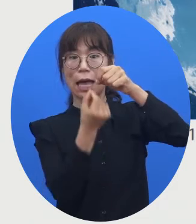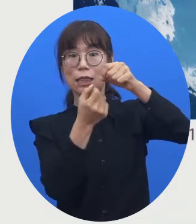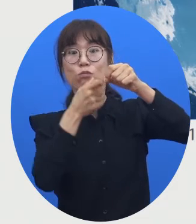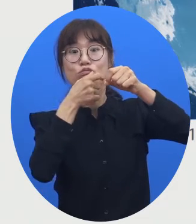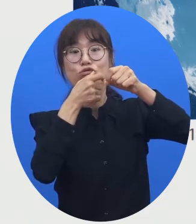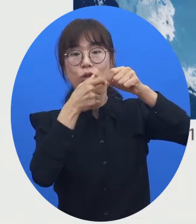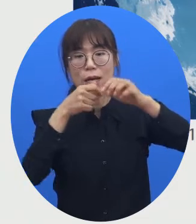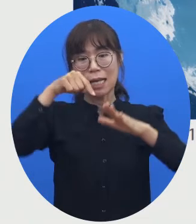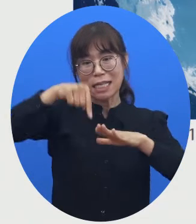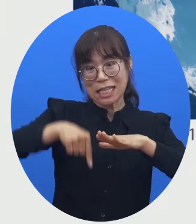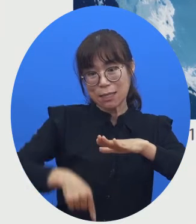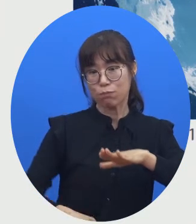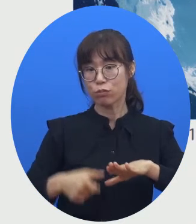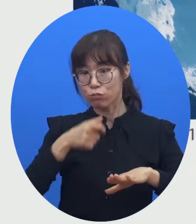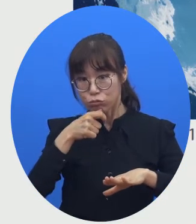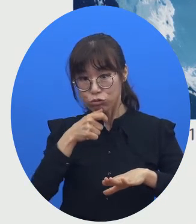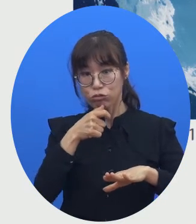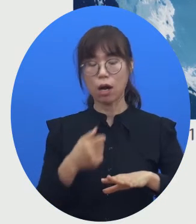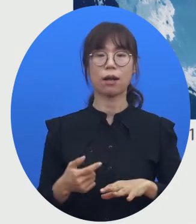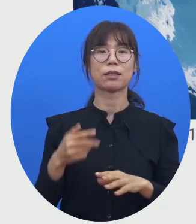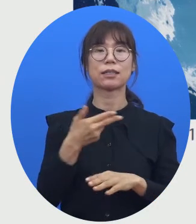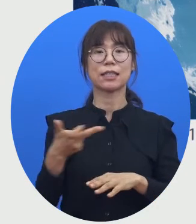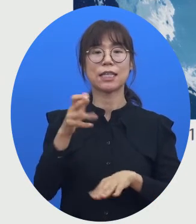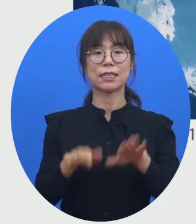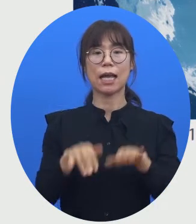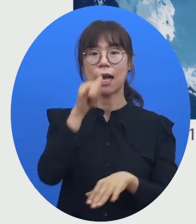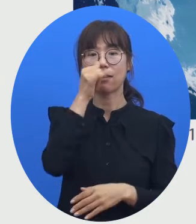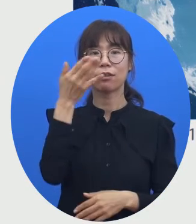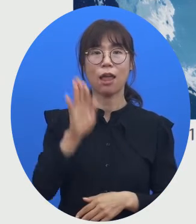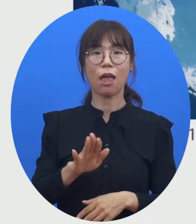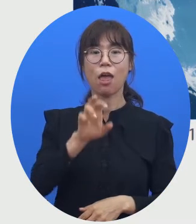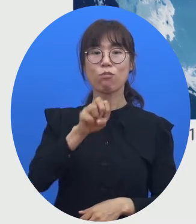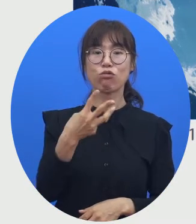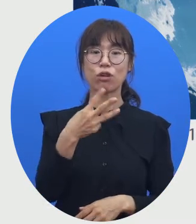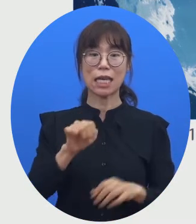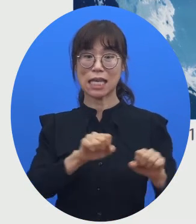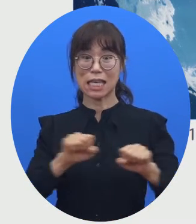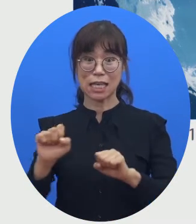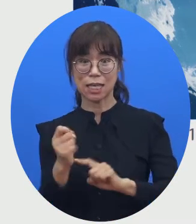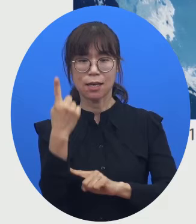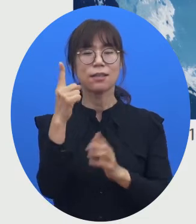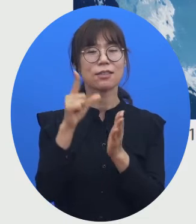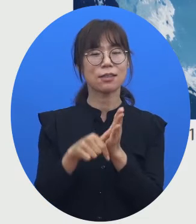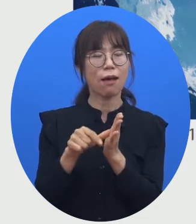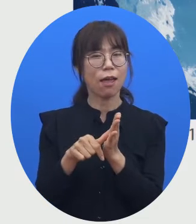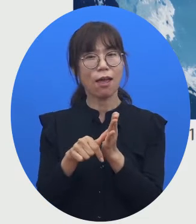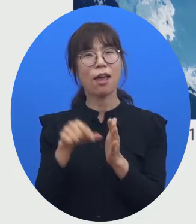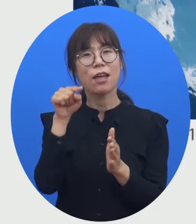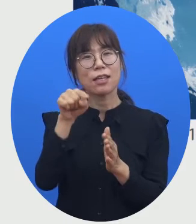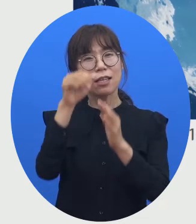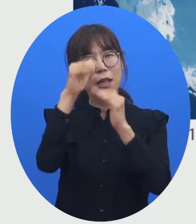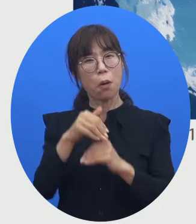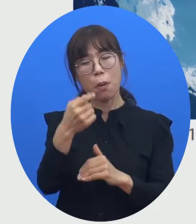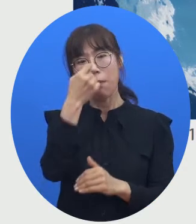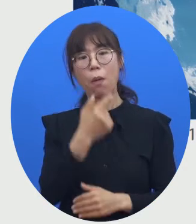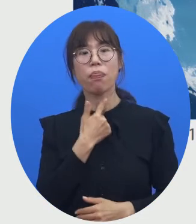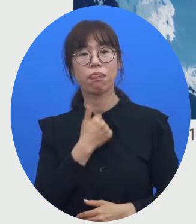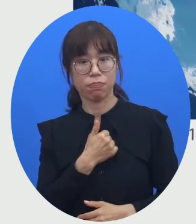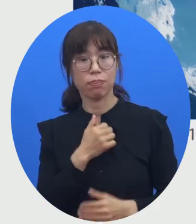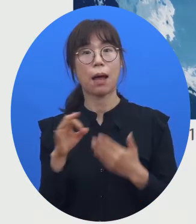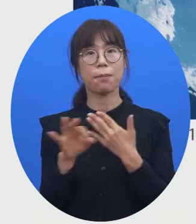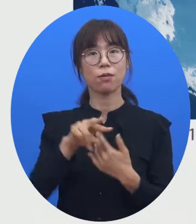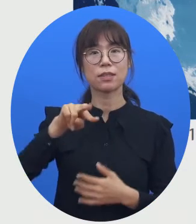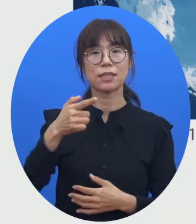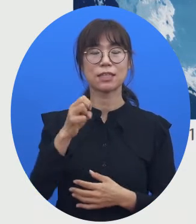물리학에서 굴절과 전반사의 대응을 배운 학생이라면 이론적으로는 이 스넬의 창이 수심이